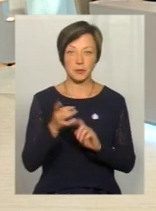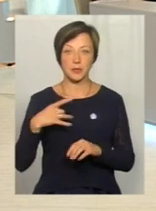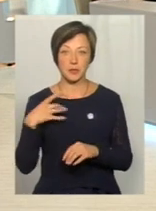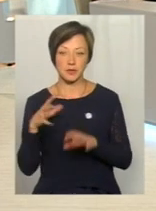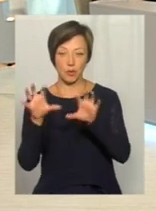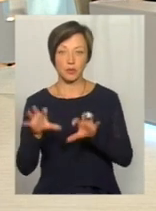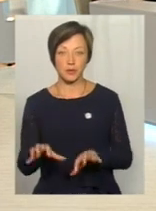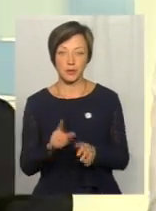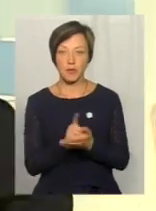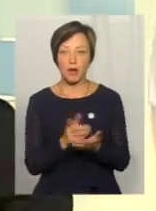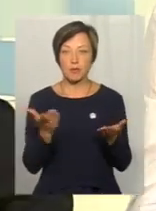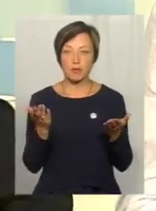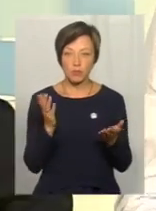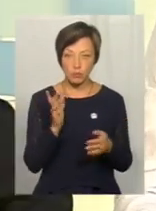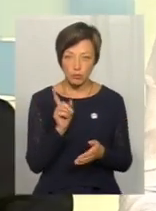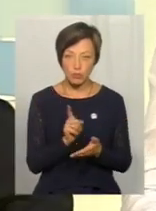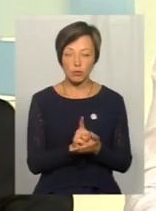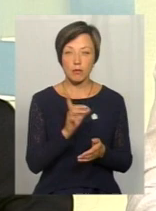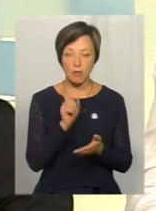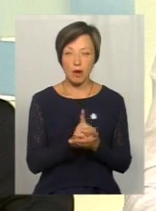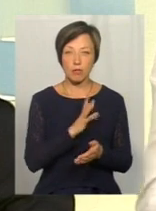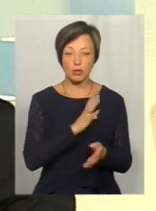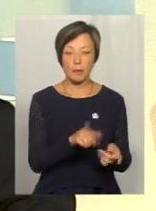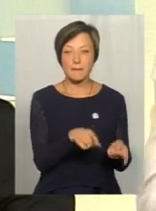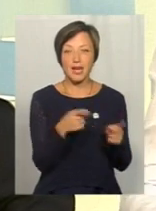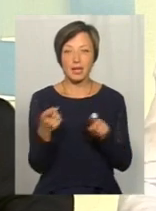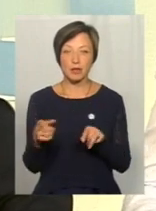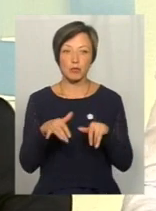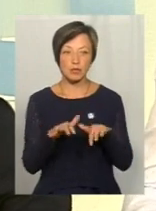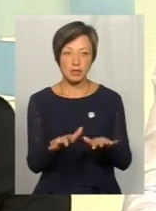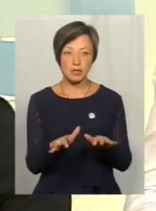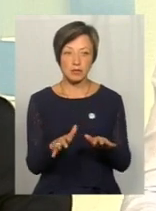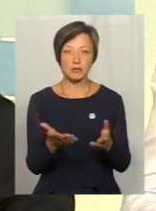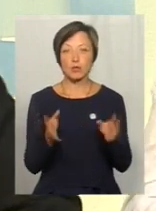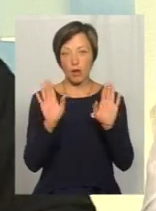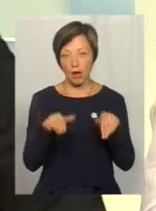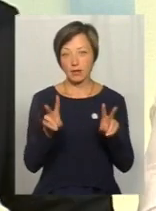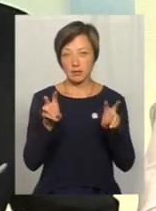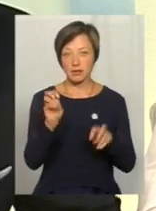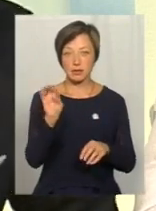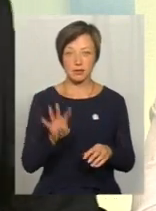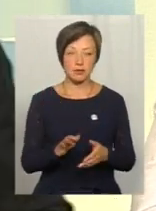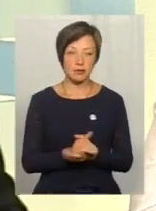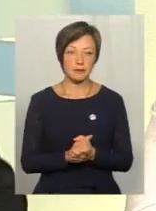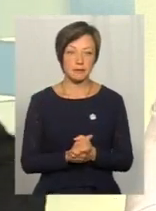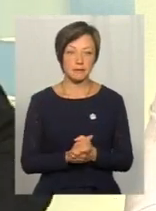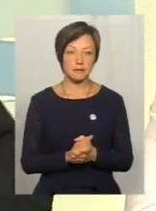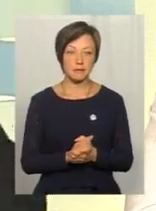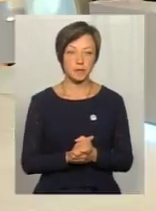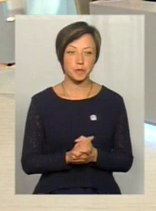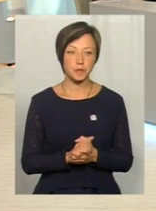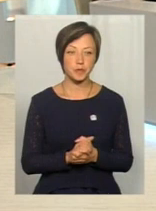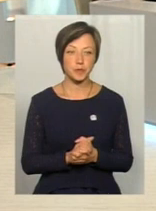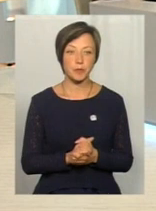Якісь мають бути якісь такі перехідні процеси, називаємо сірі. Так, Під ласка, пане. Ну, от хочу